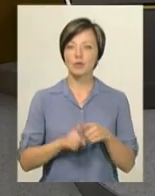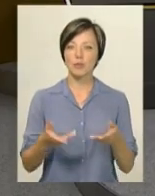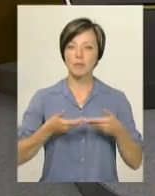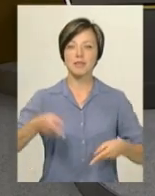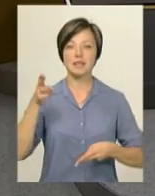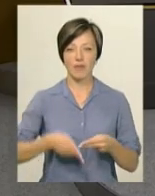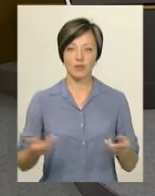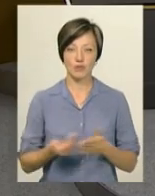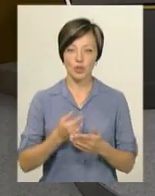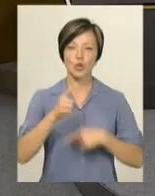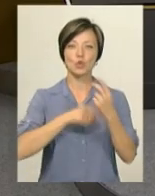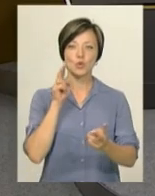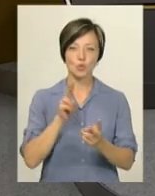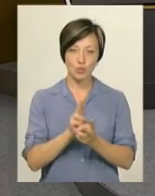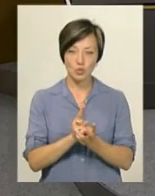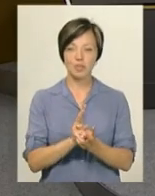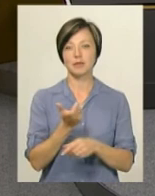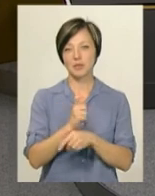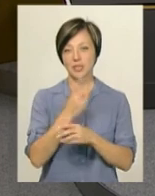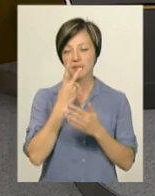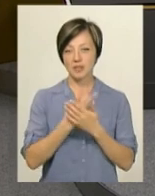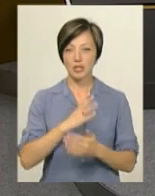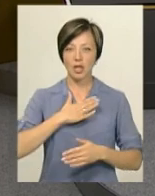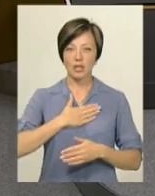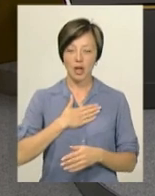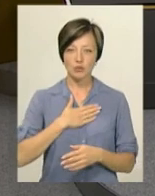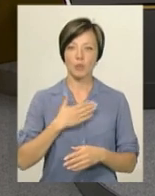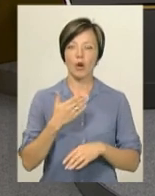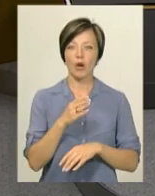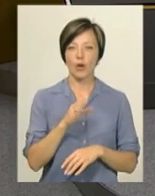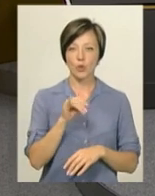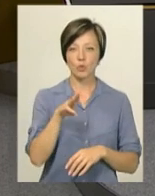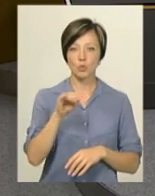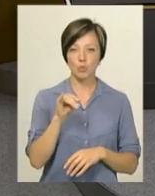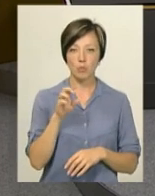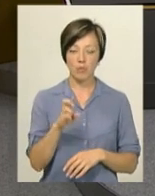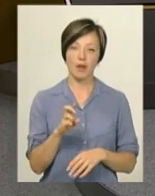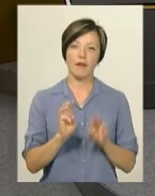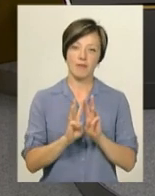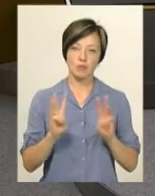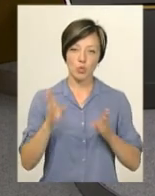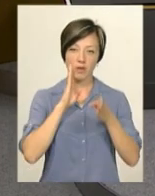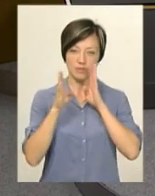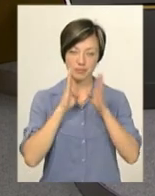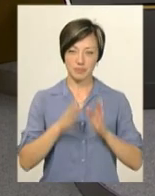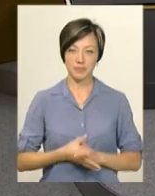завершуємо випуск. До зустрічі в ефірі. Більше дивіться нас на нашому каналі YouTube, у мережі Facebook та нашому сайті.